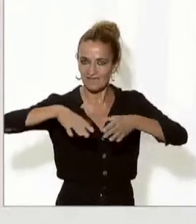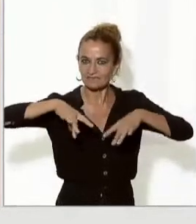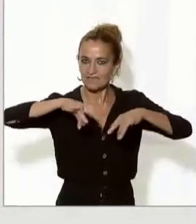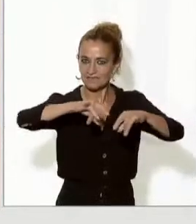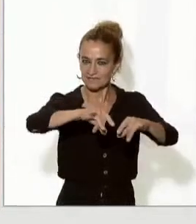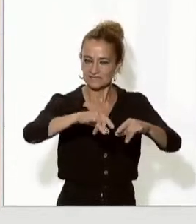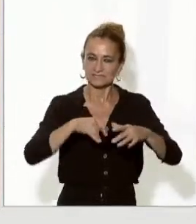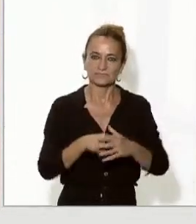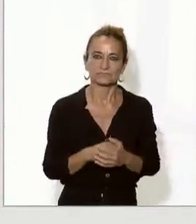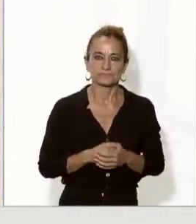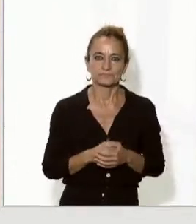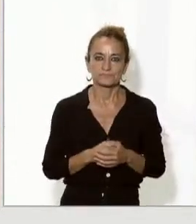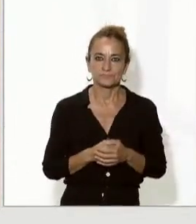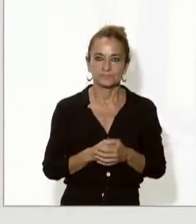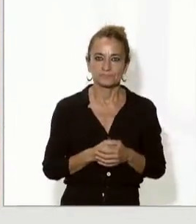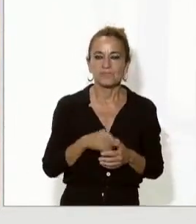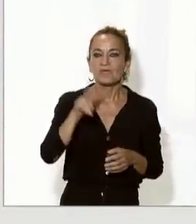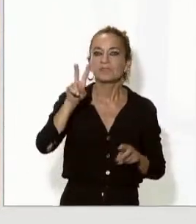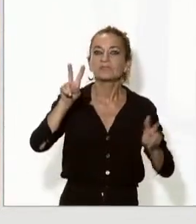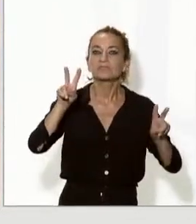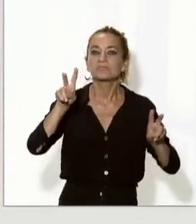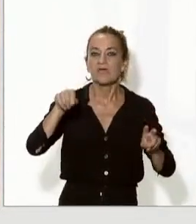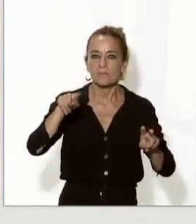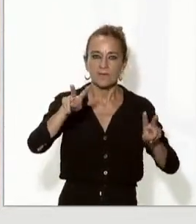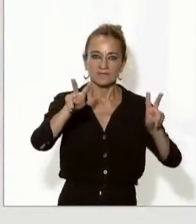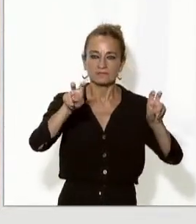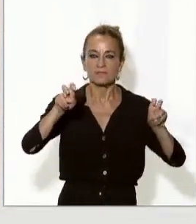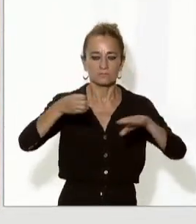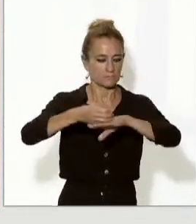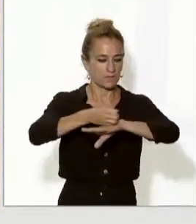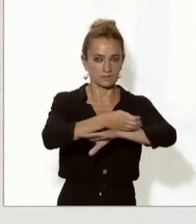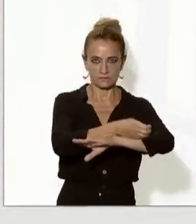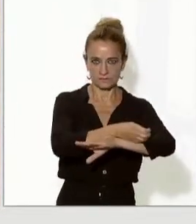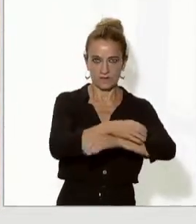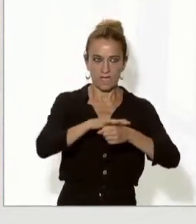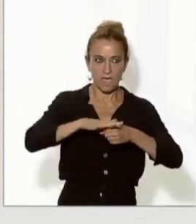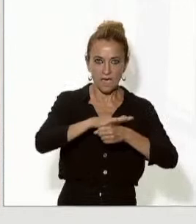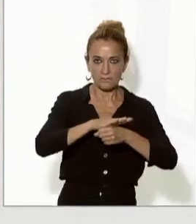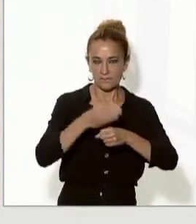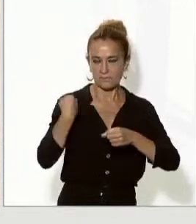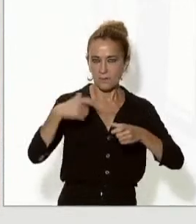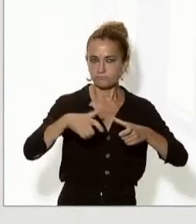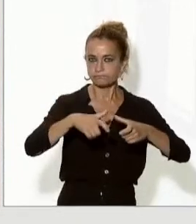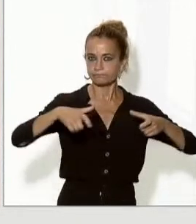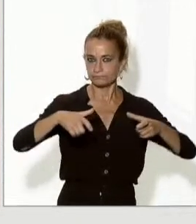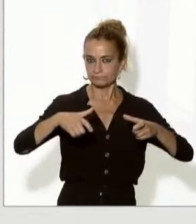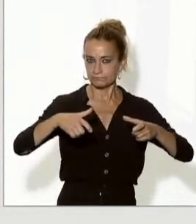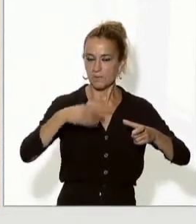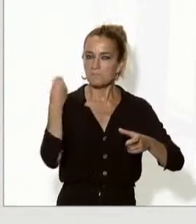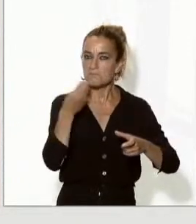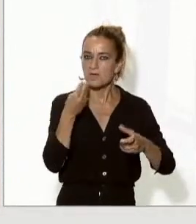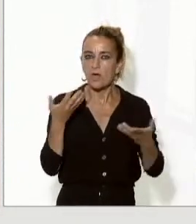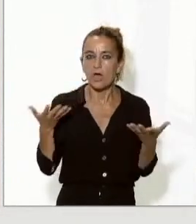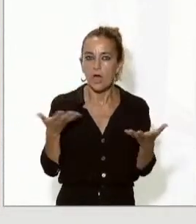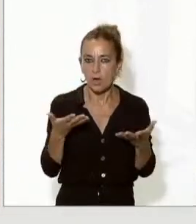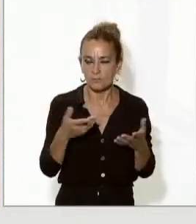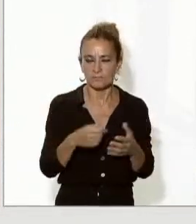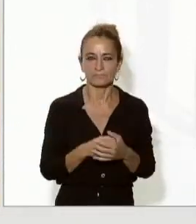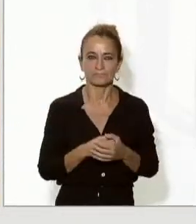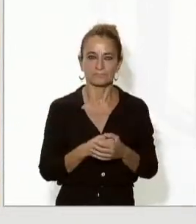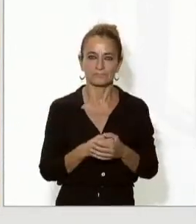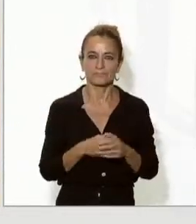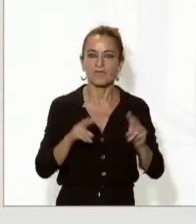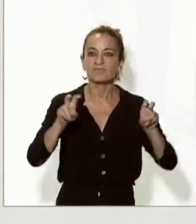connexions en l'àmbit ferroviari i per tant tot això també serà objecte d'aquest grup de treball. També en matèria de